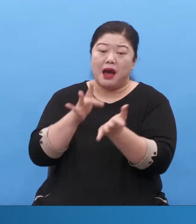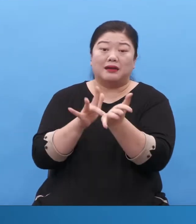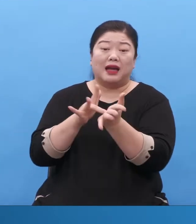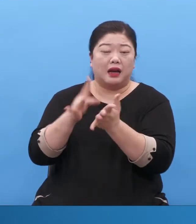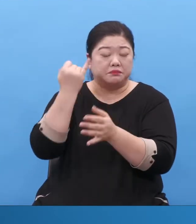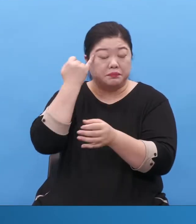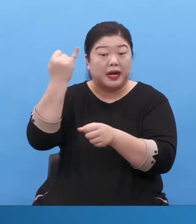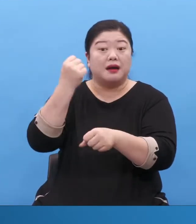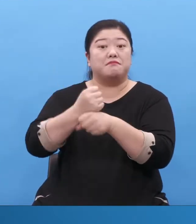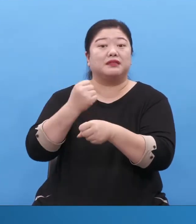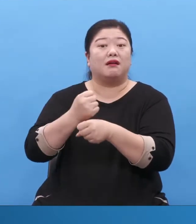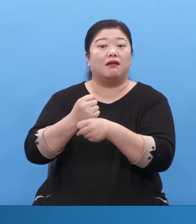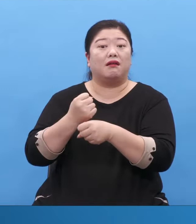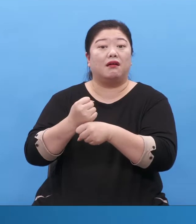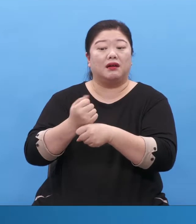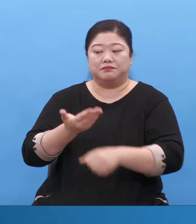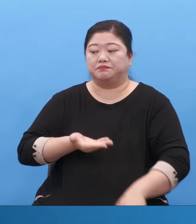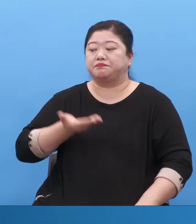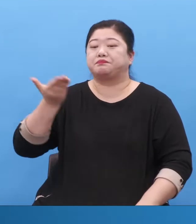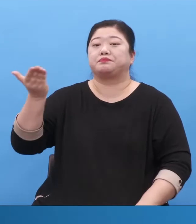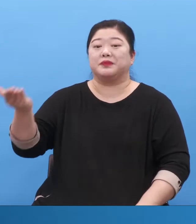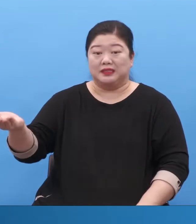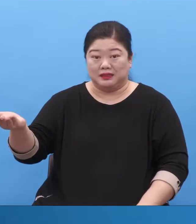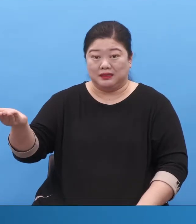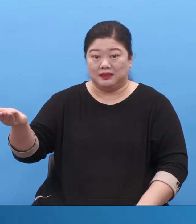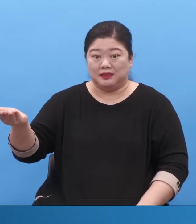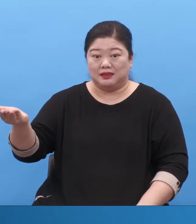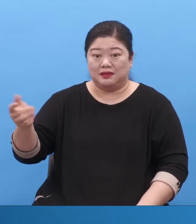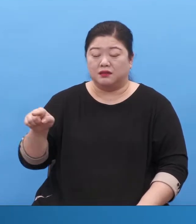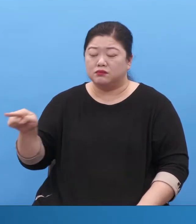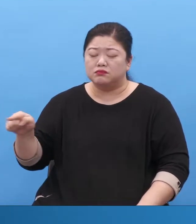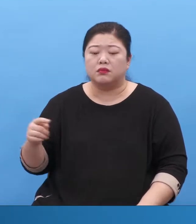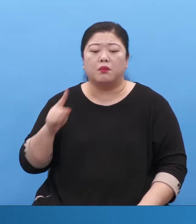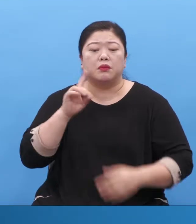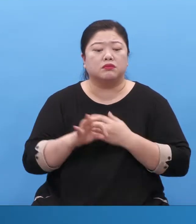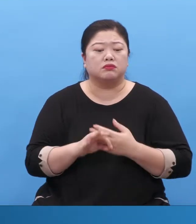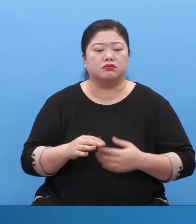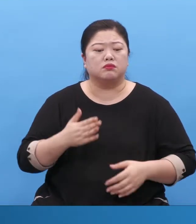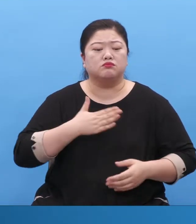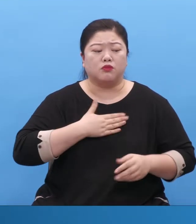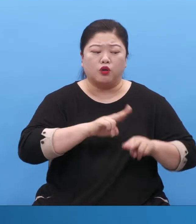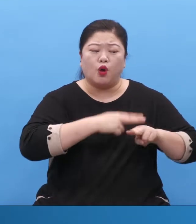이스라엘에 주듯이 줬단 말이야. 현이가 굳이 내 거라고 빡빡 세우면 어떡합니까?